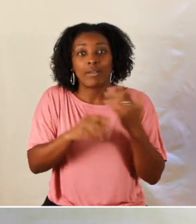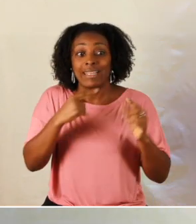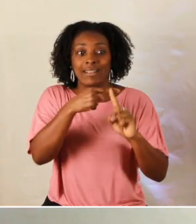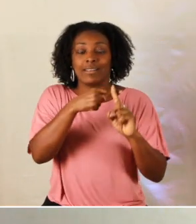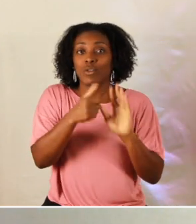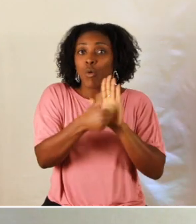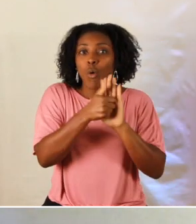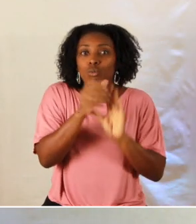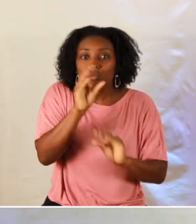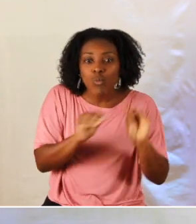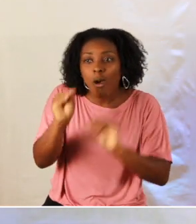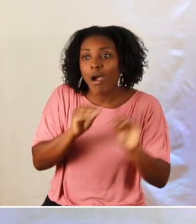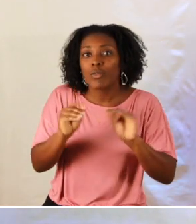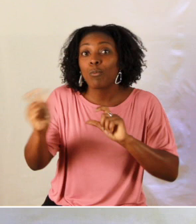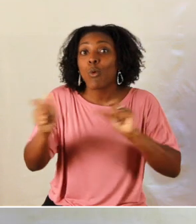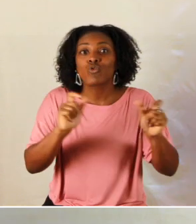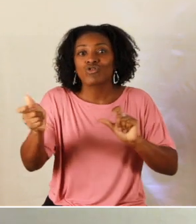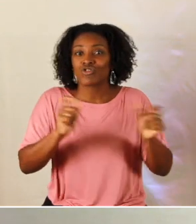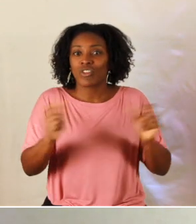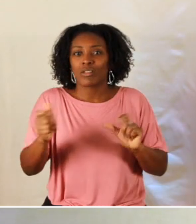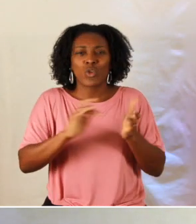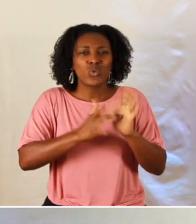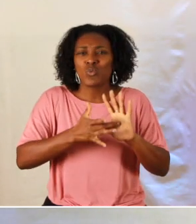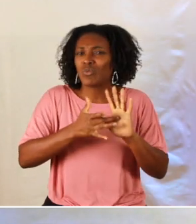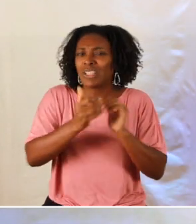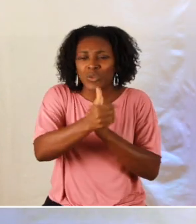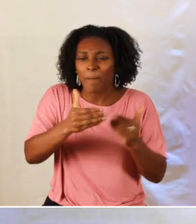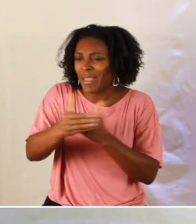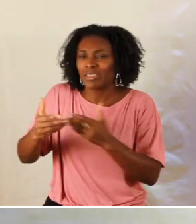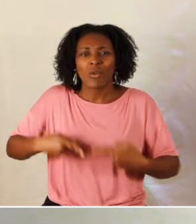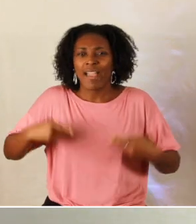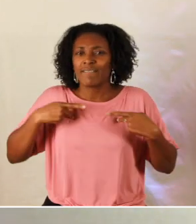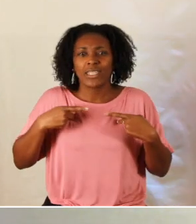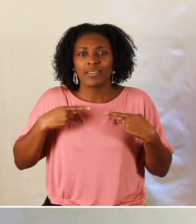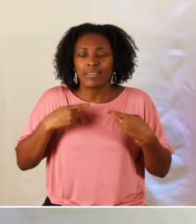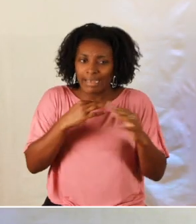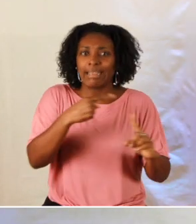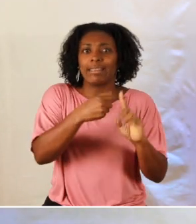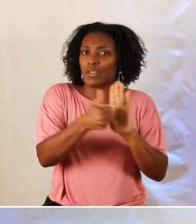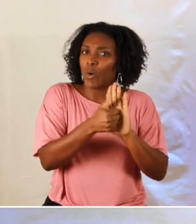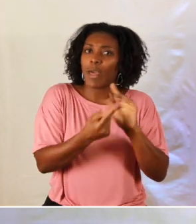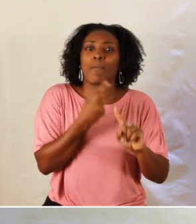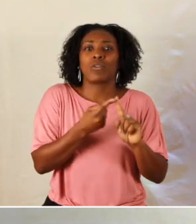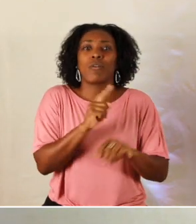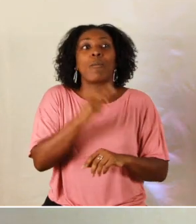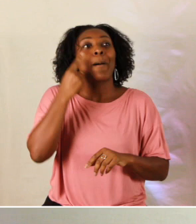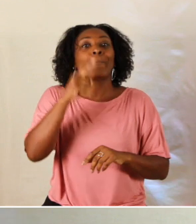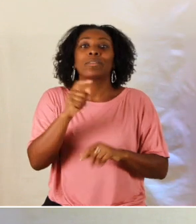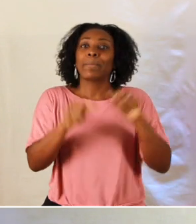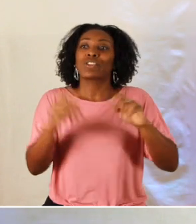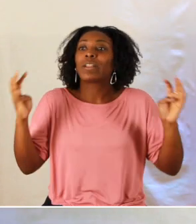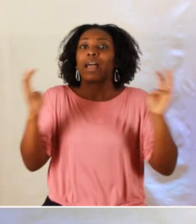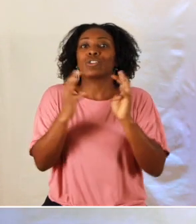de son prochain dans tous les domaines de sa vie donc ne limitons pas l'église juste un rassemblement